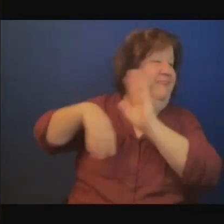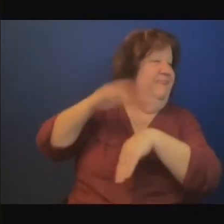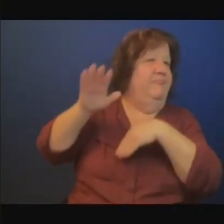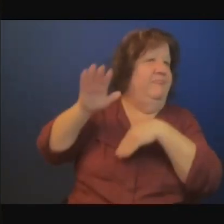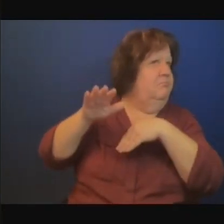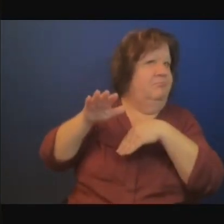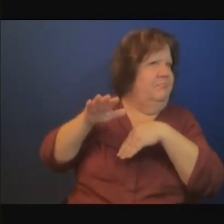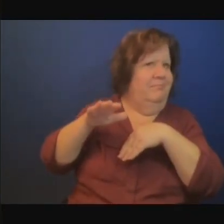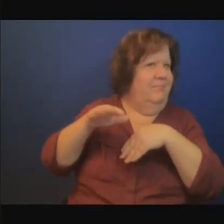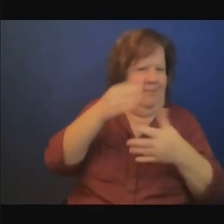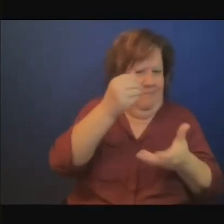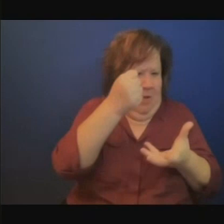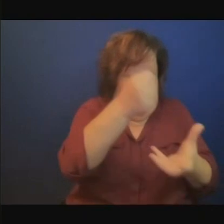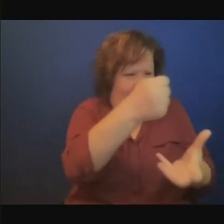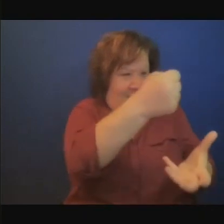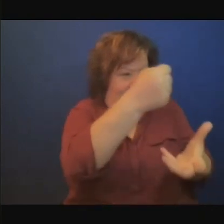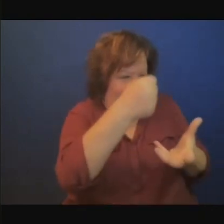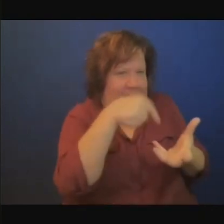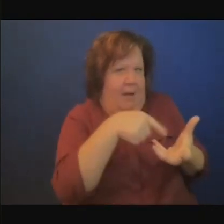il faut que les choses soient claires